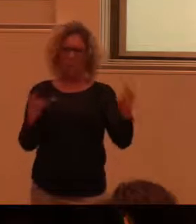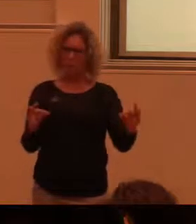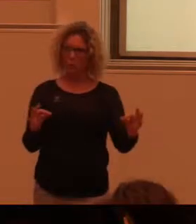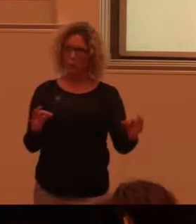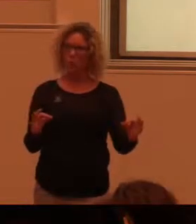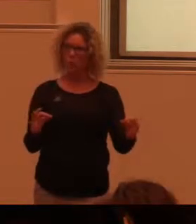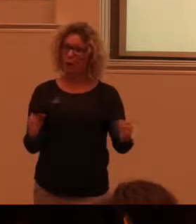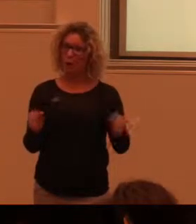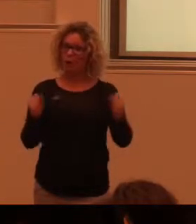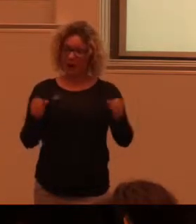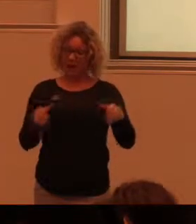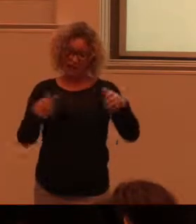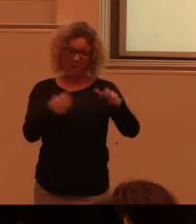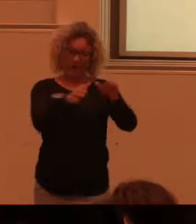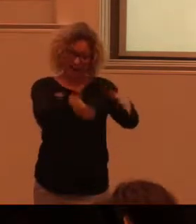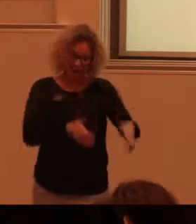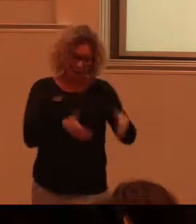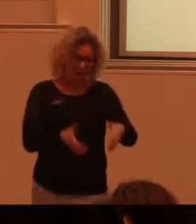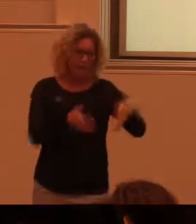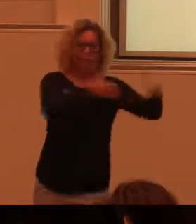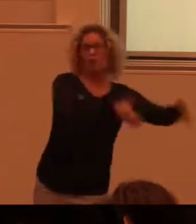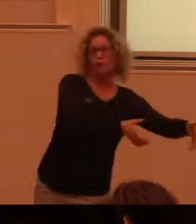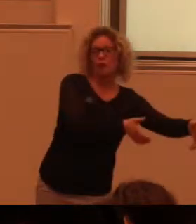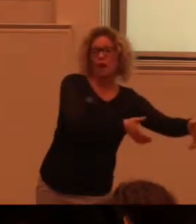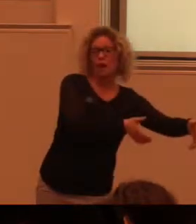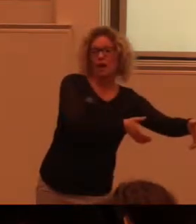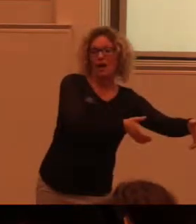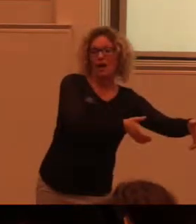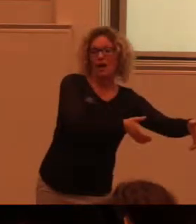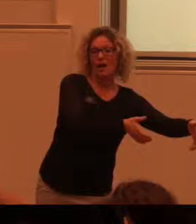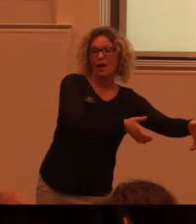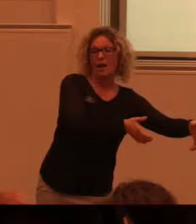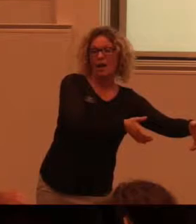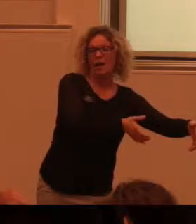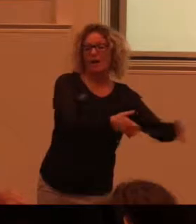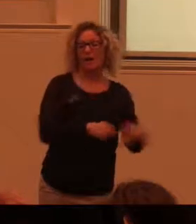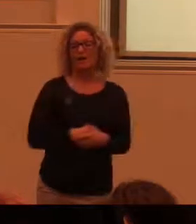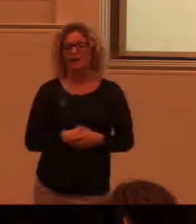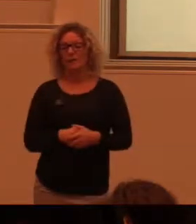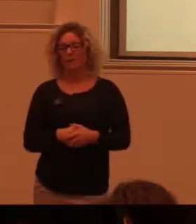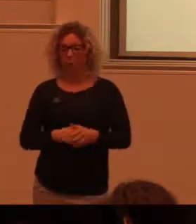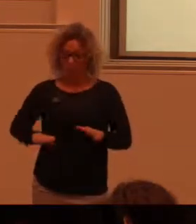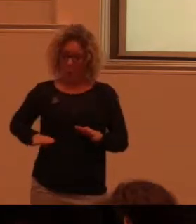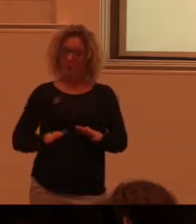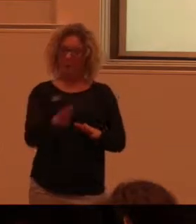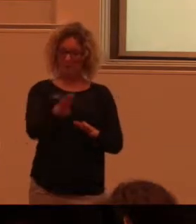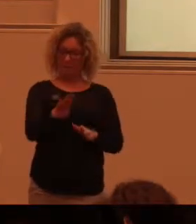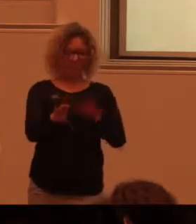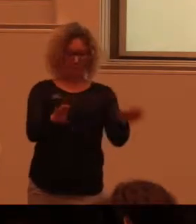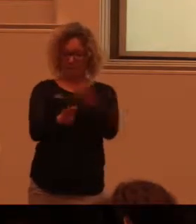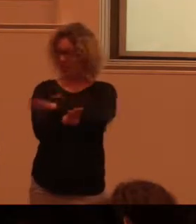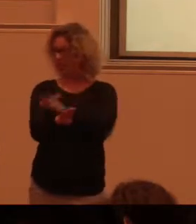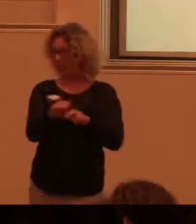man flyttar helt enkelt rabatten i ett snäpp ut. Och så sätter man rabatten emellan eller utanpå och rampen som man kommer in.